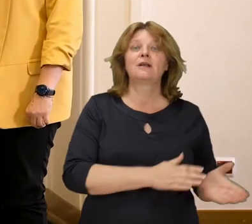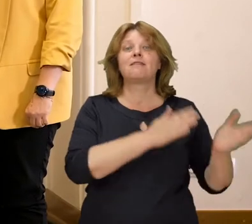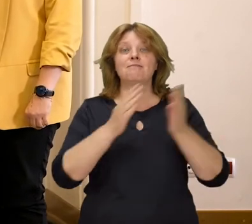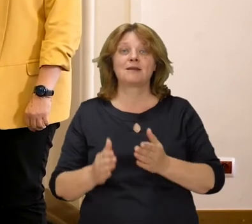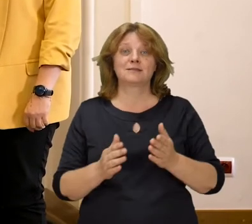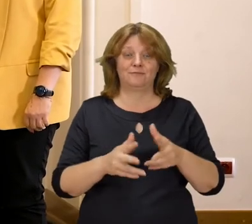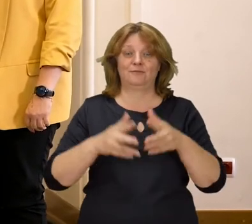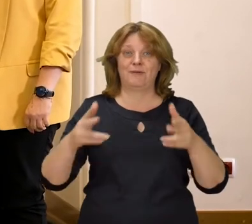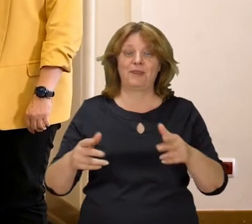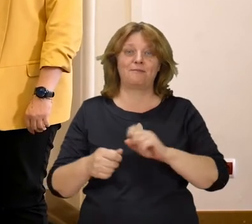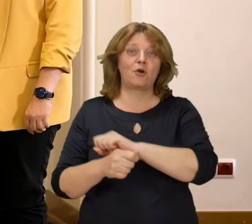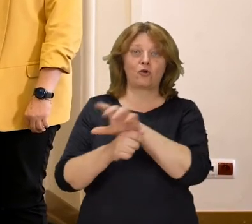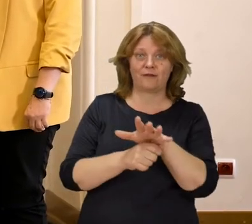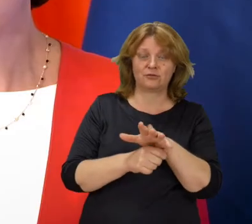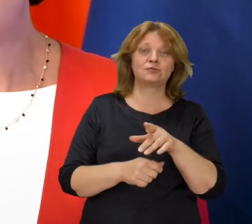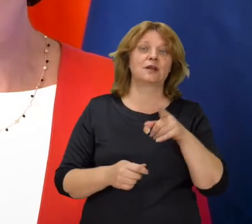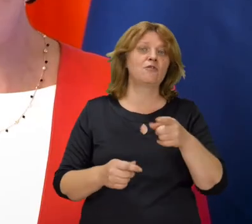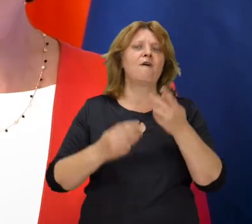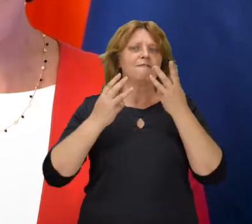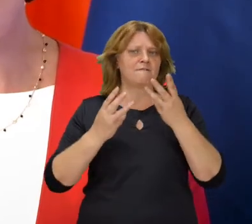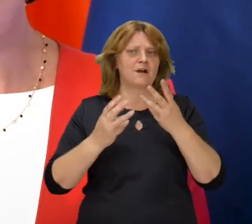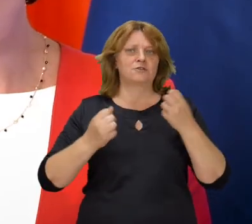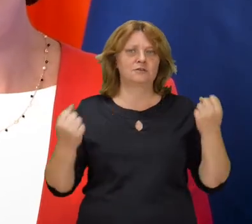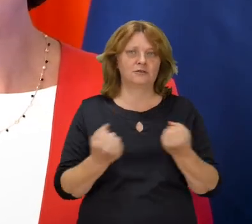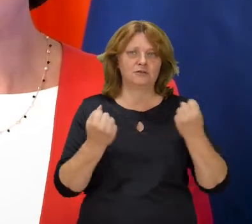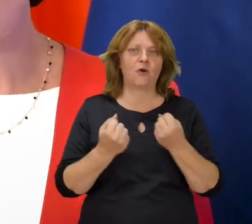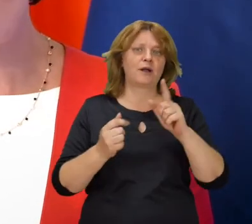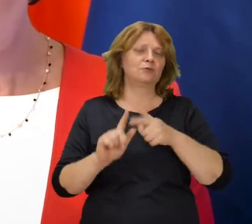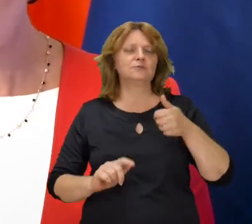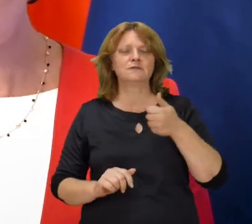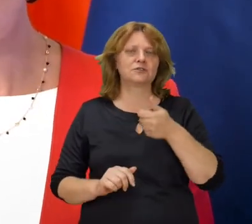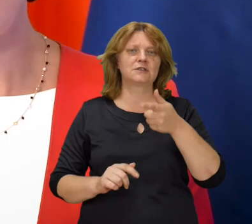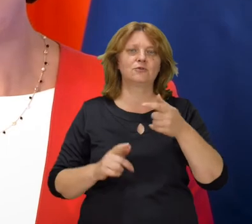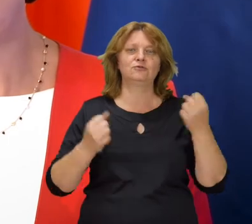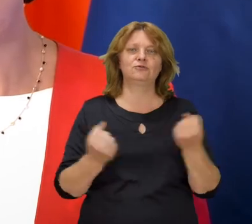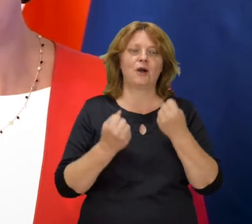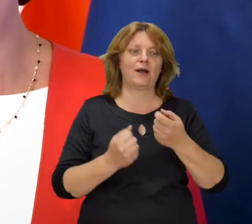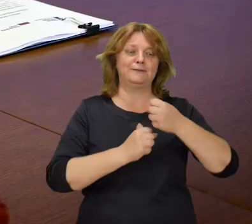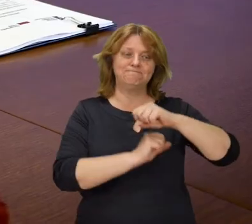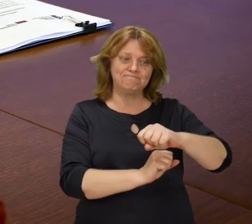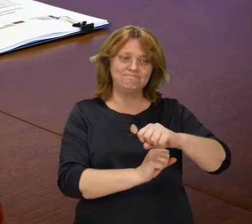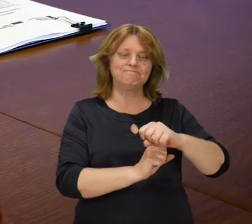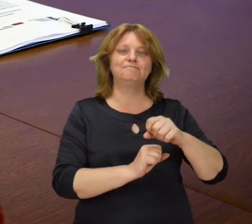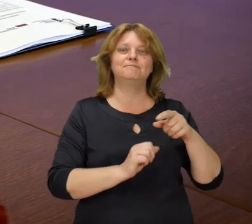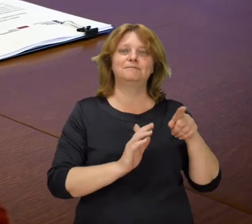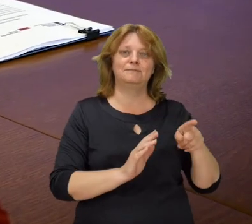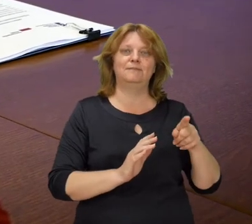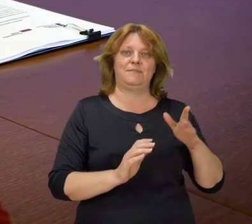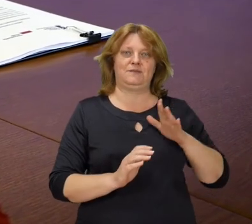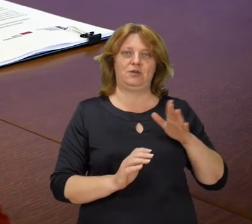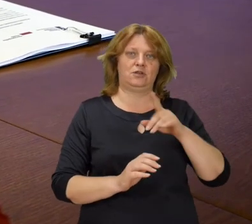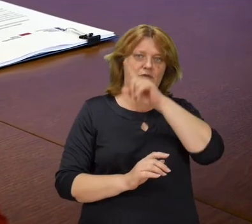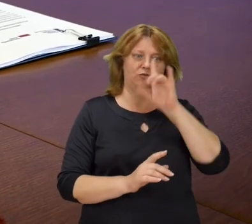ewentualnie nowej epidemii koronawirusa. To jest bardzo ważne działanie, które przede wszystkim jest tym działaniem zabezpieczającym